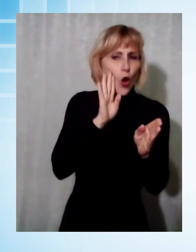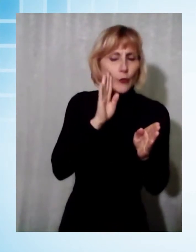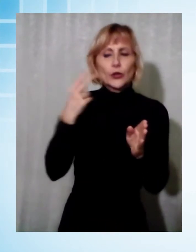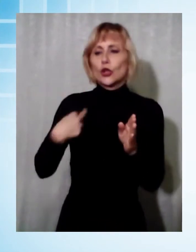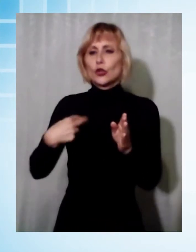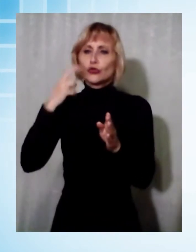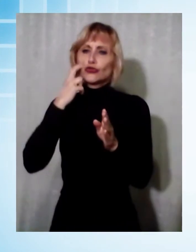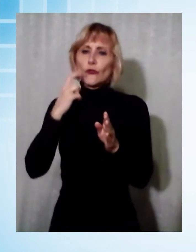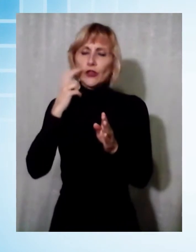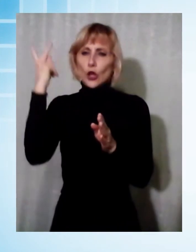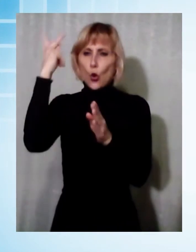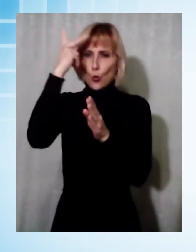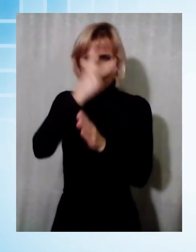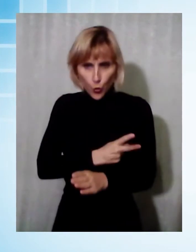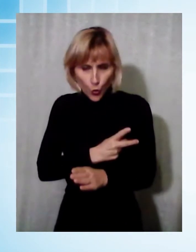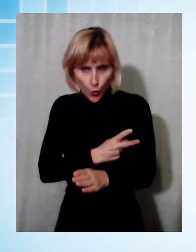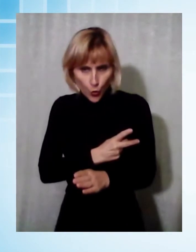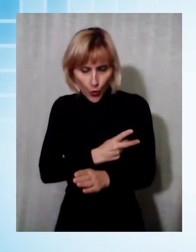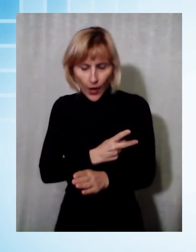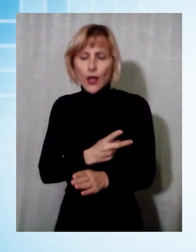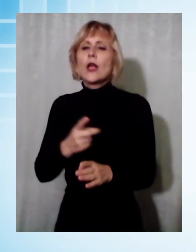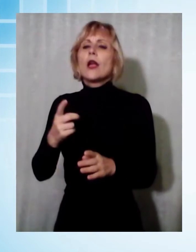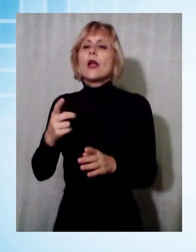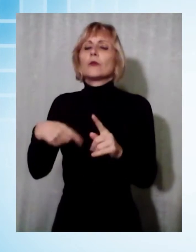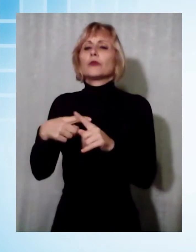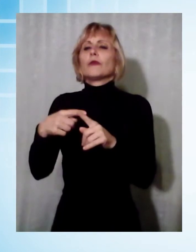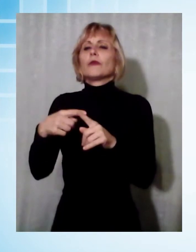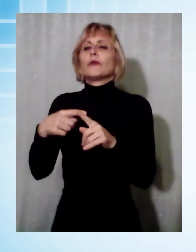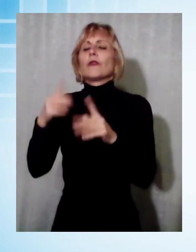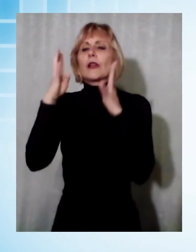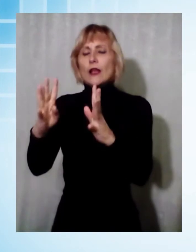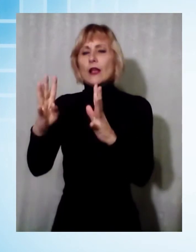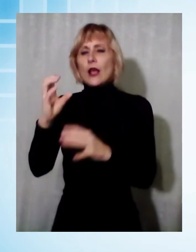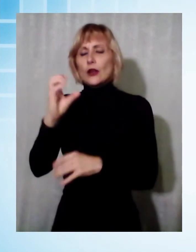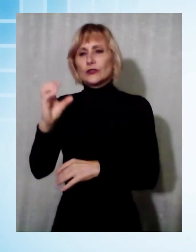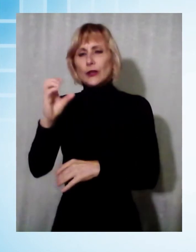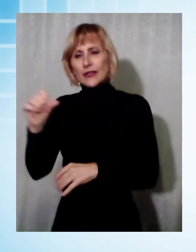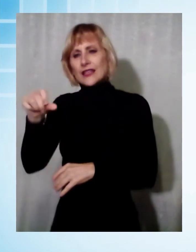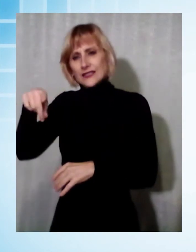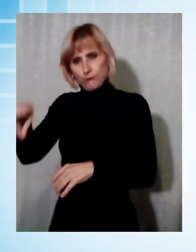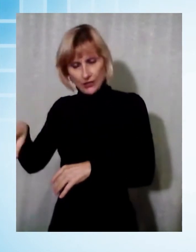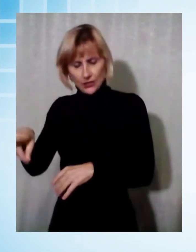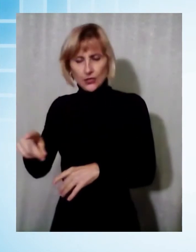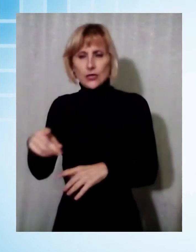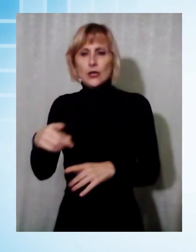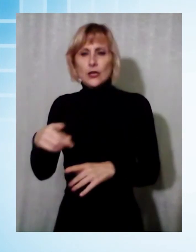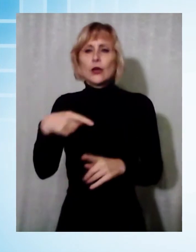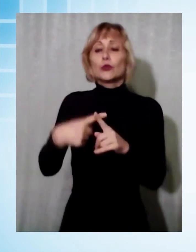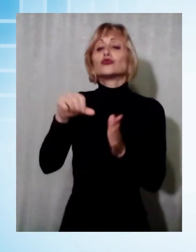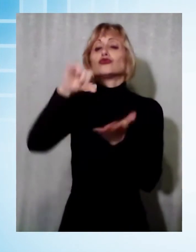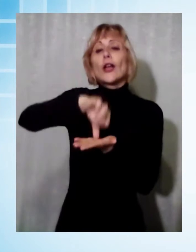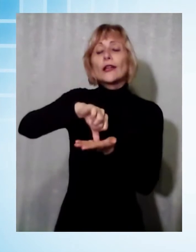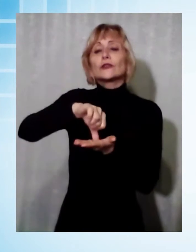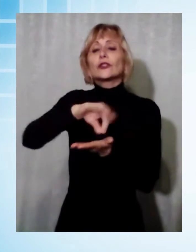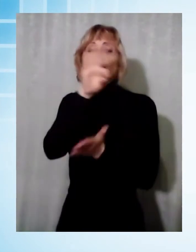Lucca in Viale Castracani e all'ASP Viale Carlo del Prete per le donne, in più i centri di Uni della Caritas in Vio